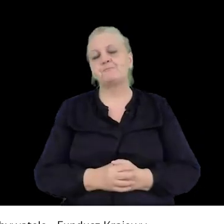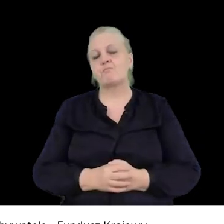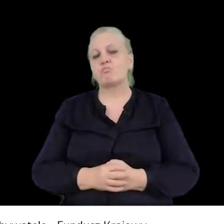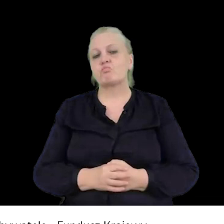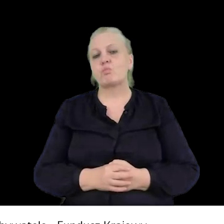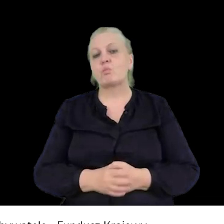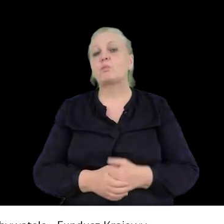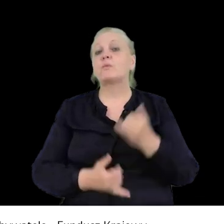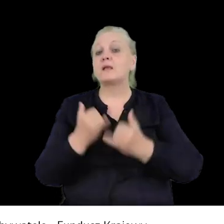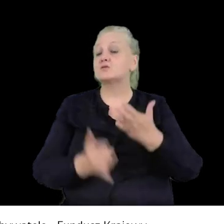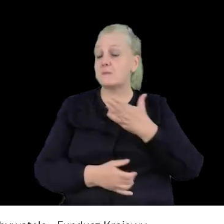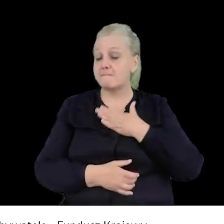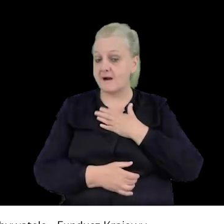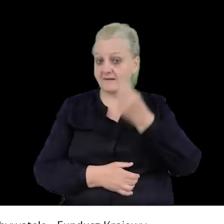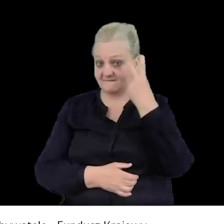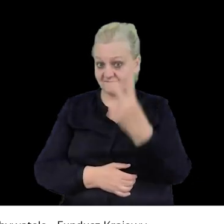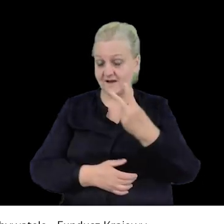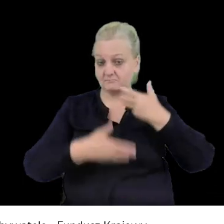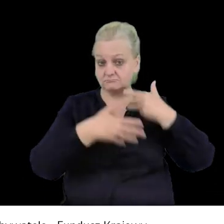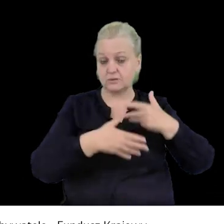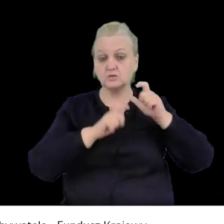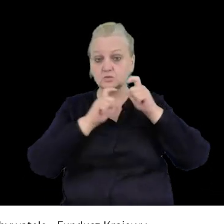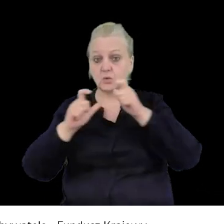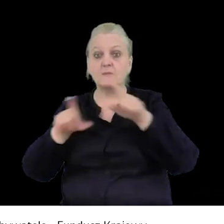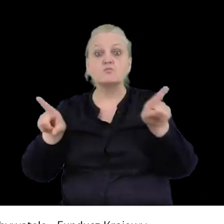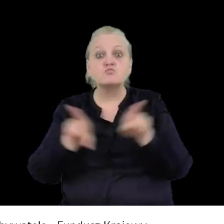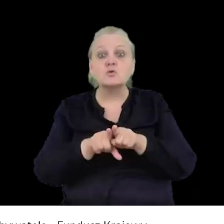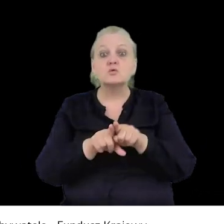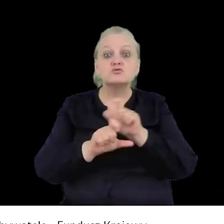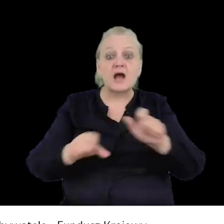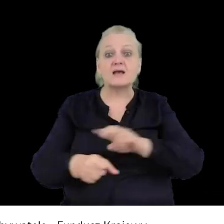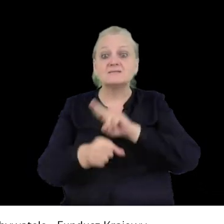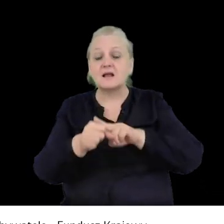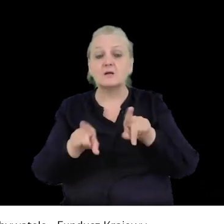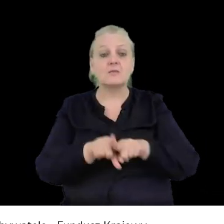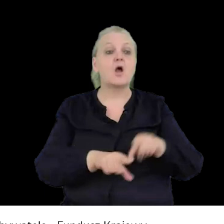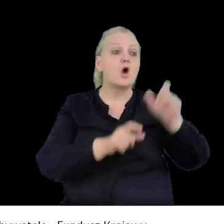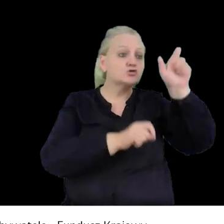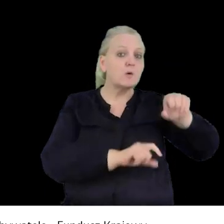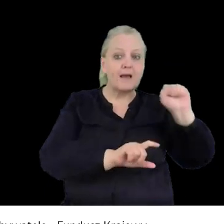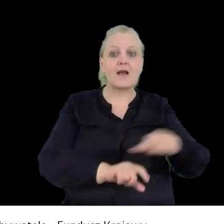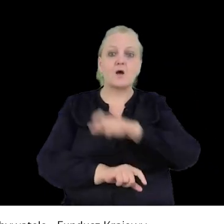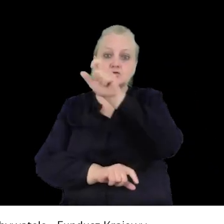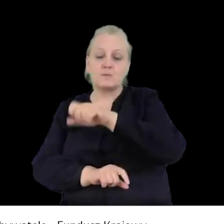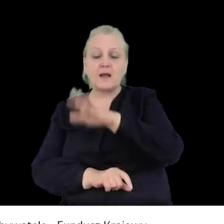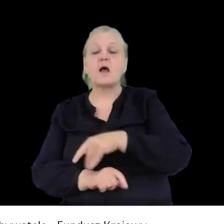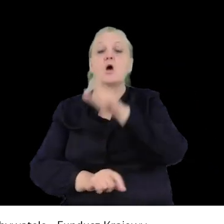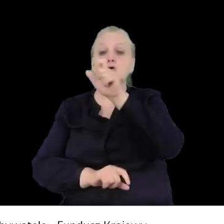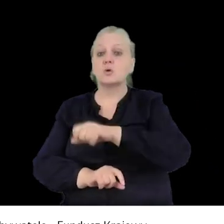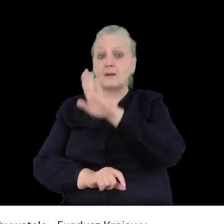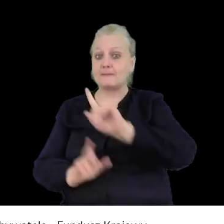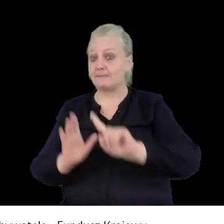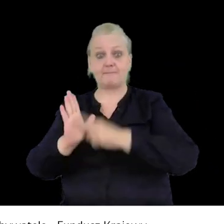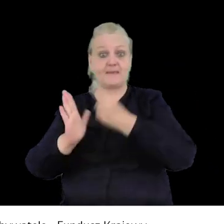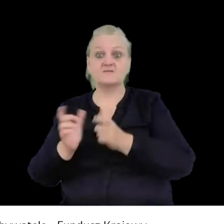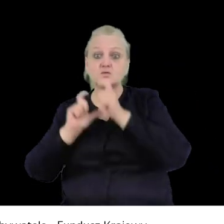Jeżeli mamy dwie demonstracje zgłoszone w tym samym czasie i w tym samym miejscu przez osobę A i przez osobę B, jeżeli osoba B pierwsza zgłosiła